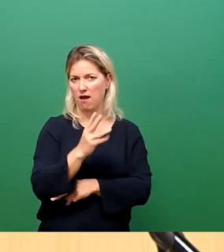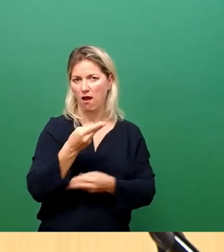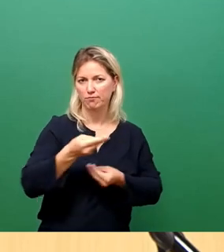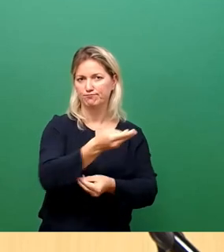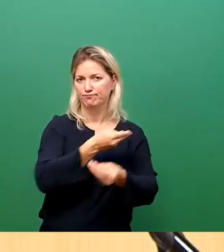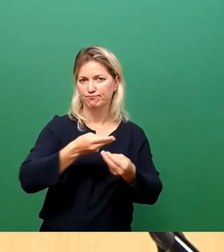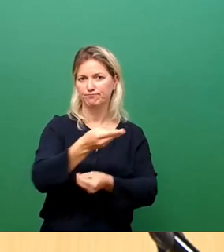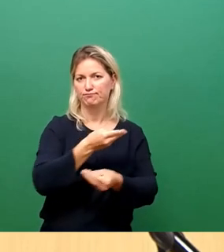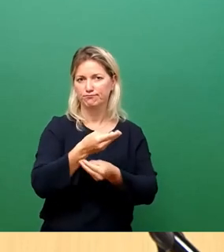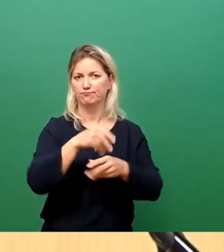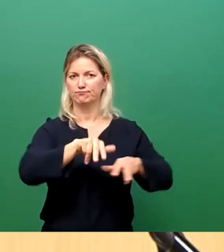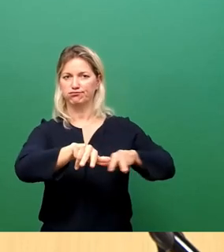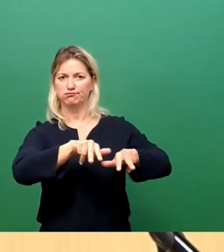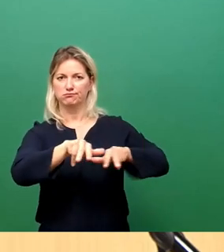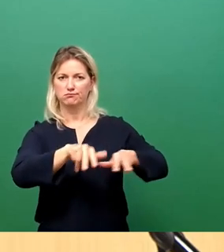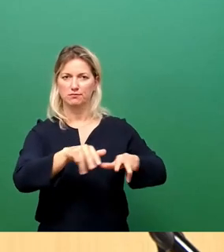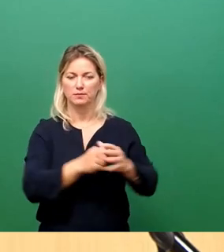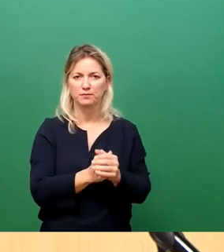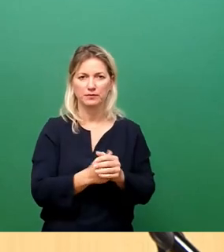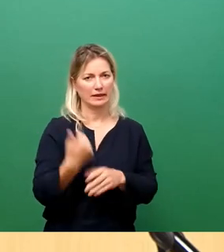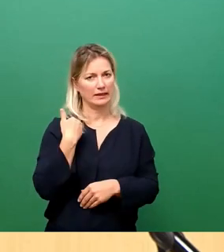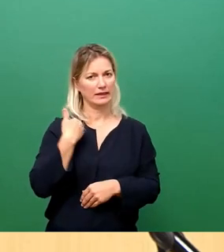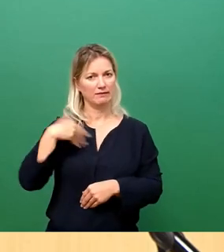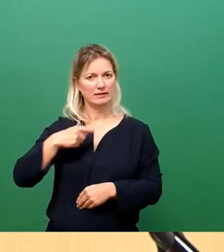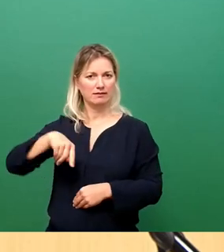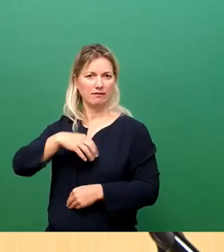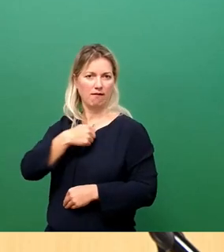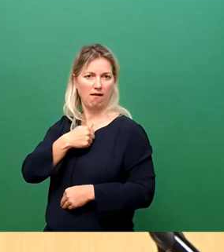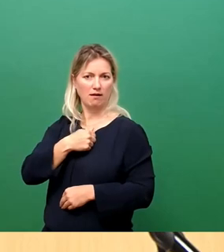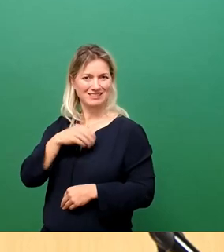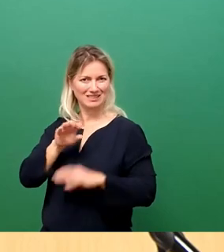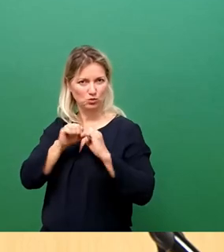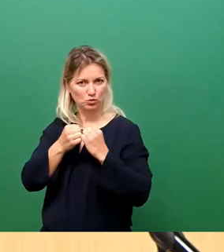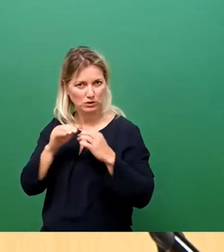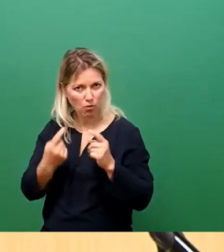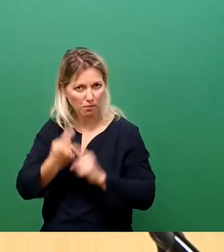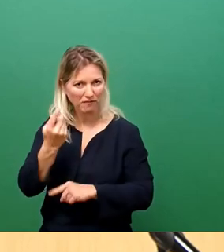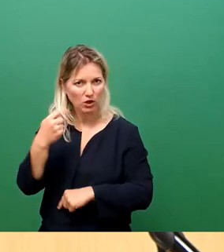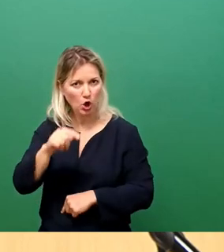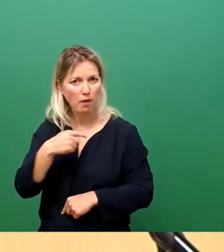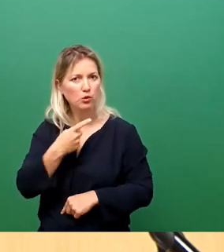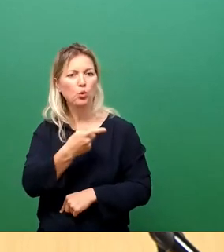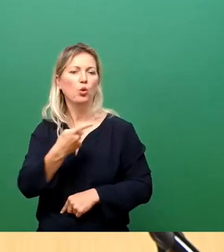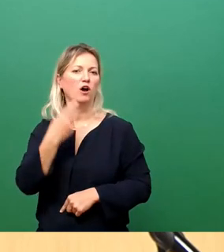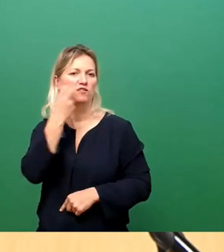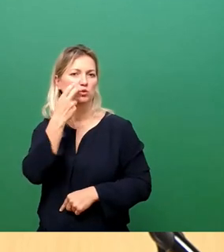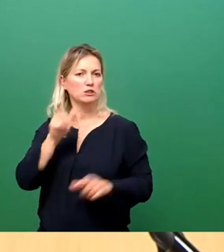Situation, vor denen wir alle Angst hatten, die wir aus Bergamo kannten, abzufedern und